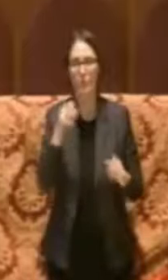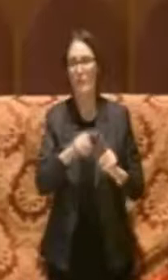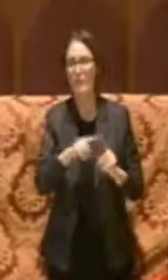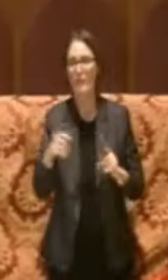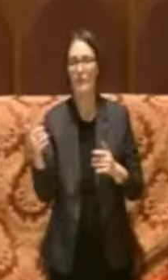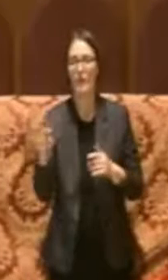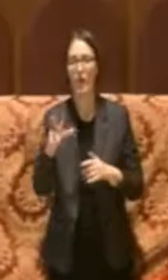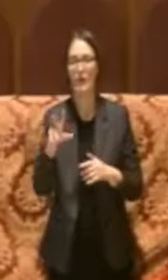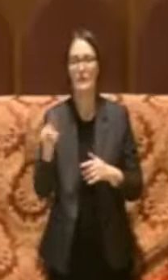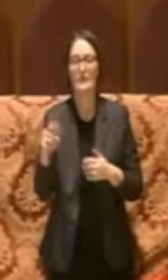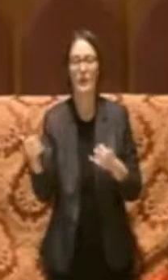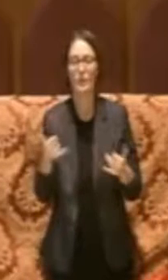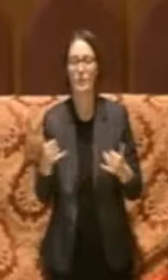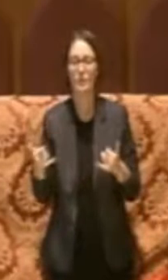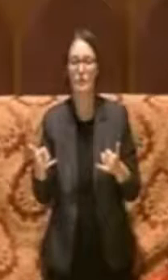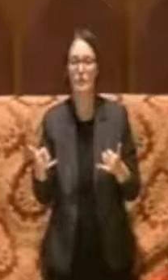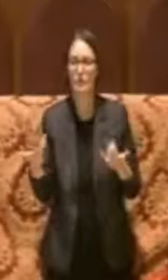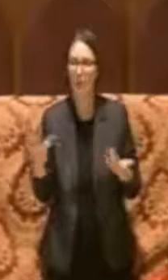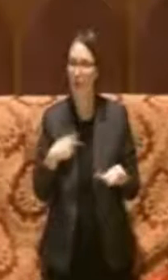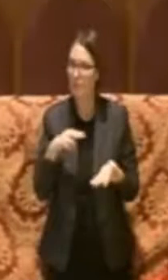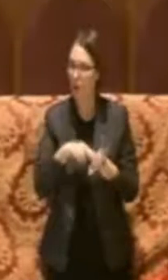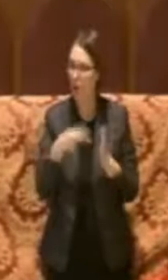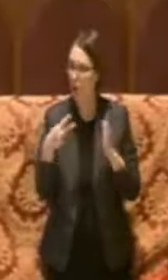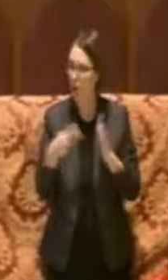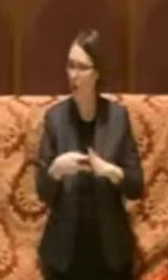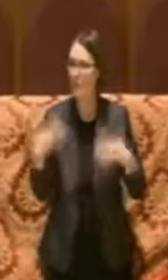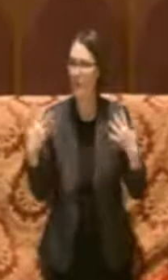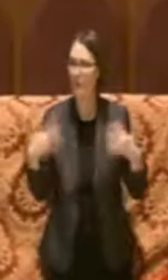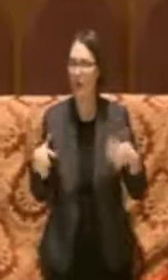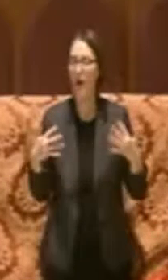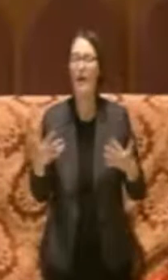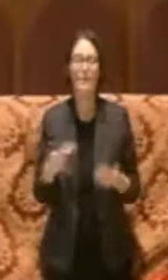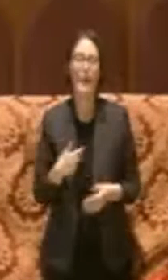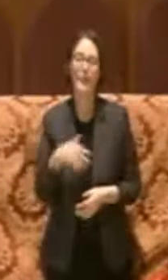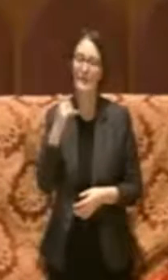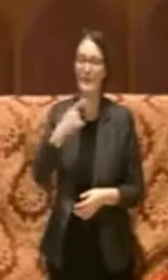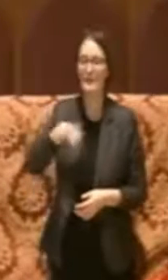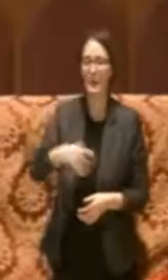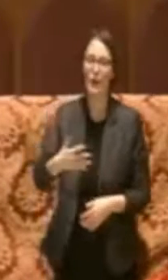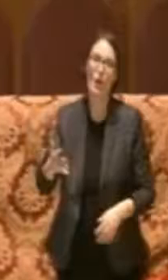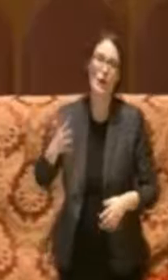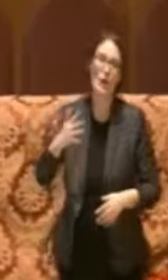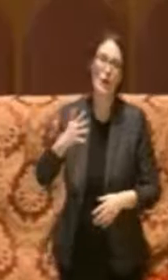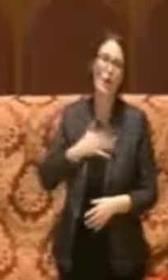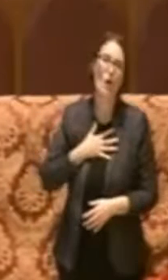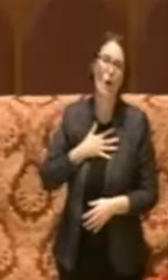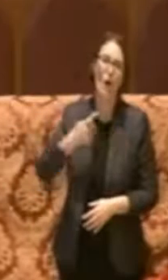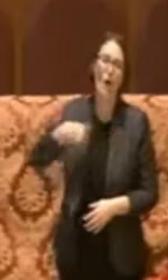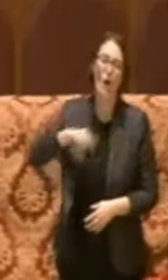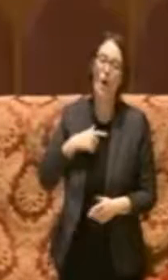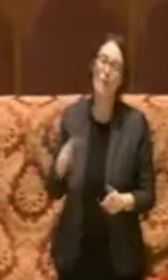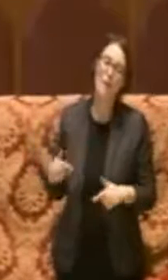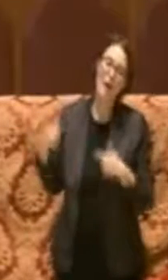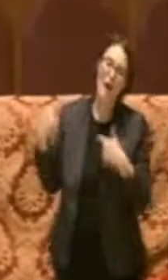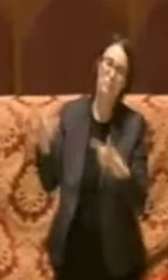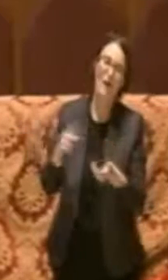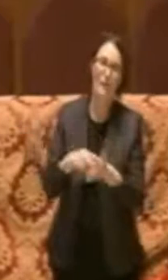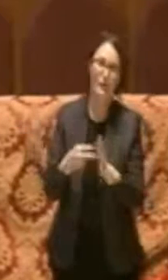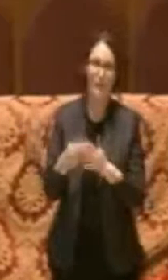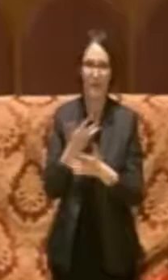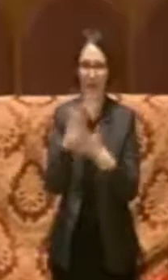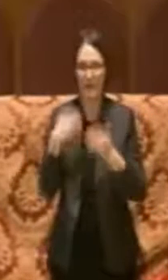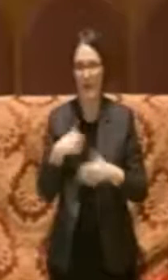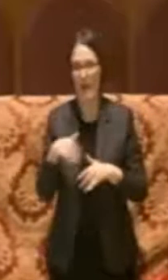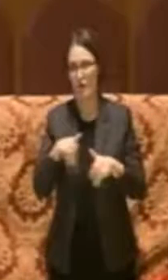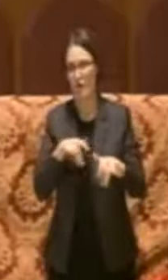come faremo? È un problemone. Quindi sì, effettivamente siamo colpevoli di aver arrecato questo problema. ovviamente sono ironico.